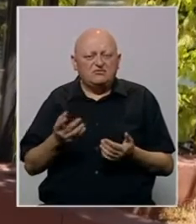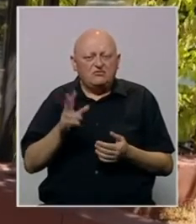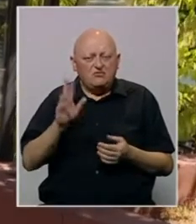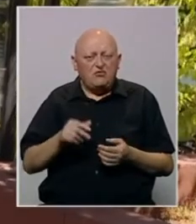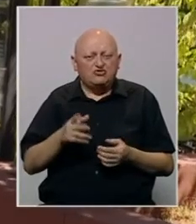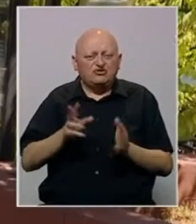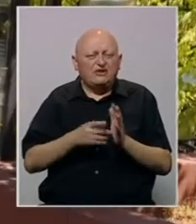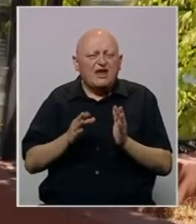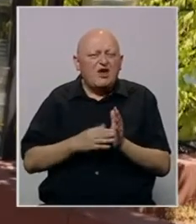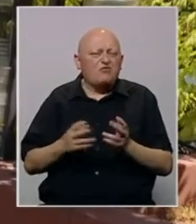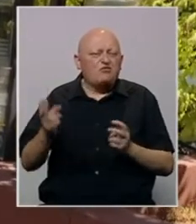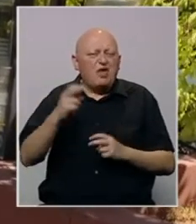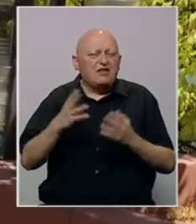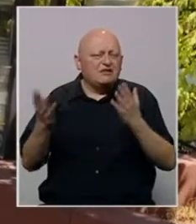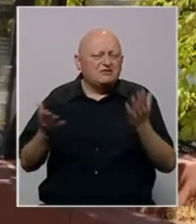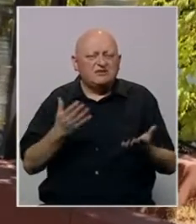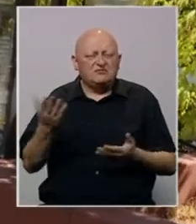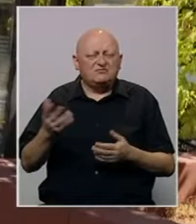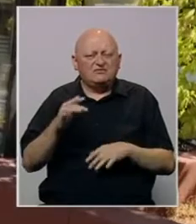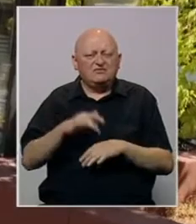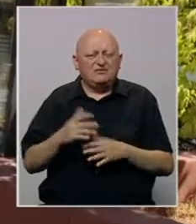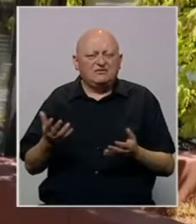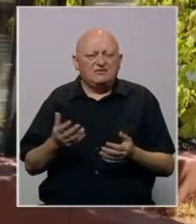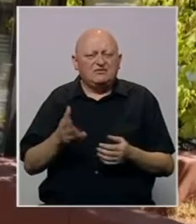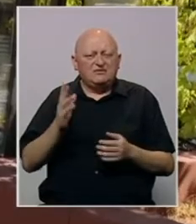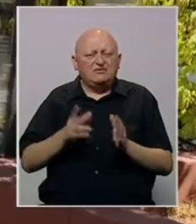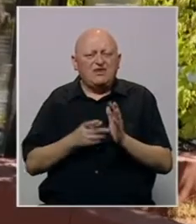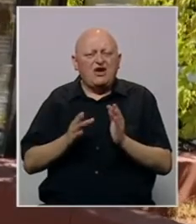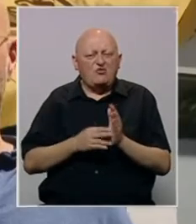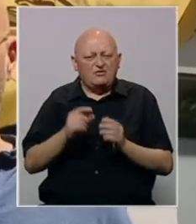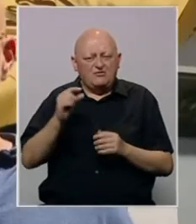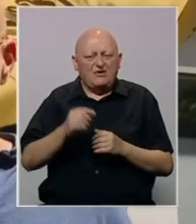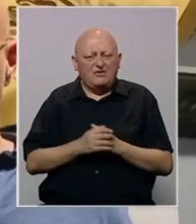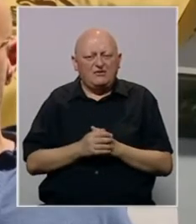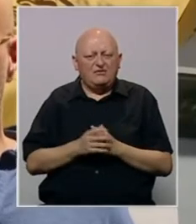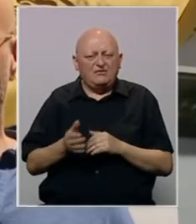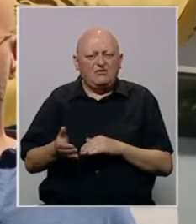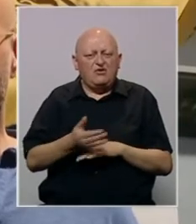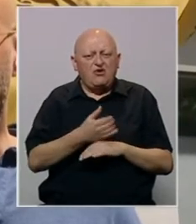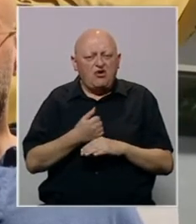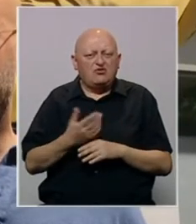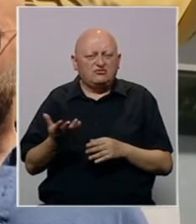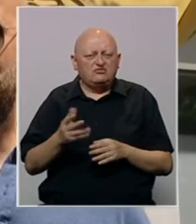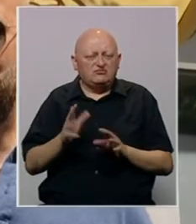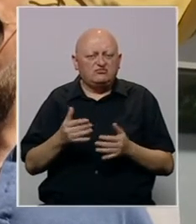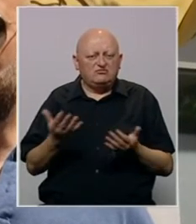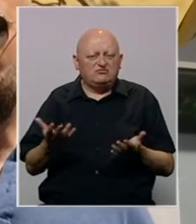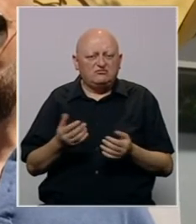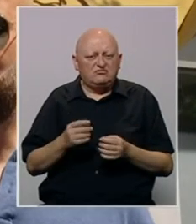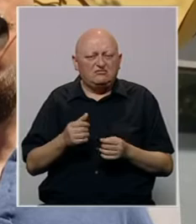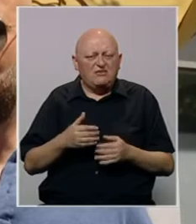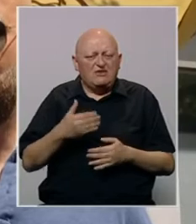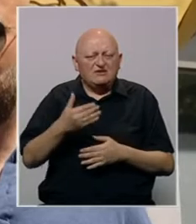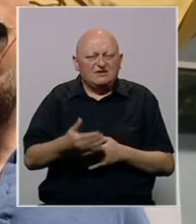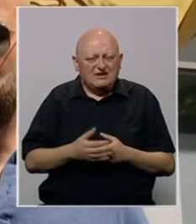znam, možda Neu, možda neka planina, neki centar, nešto. Očila bi u Neu malo. Pa koristio bi da nisam krenuo rada danas. Mala sam